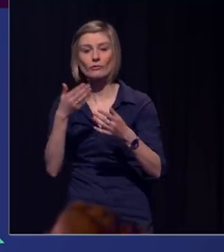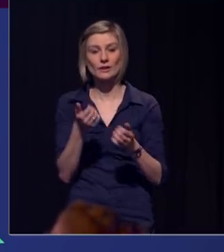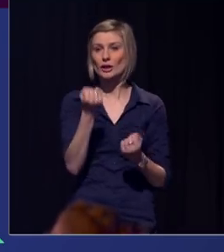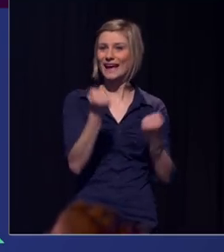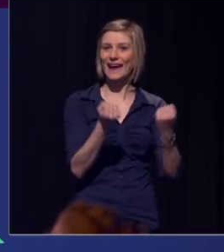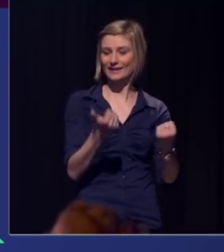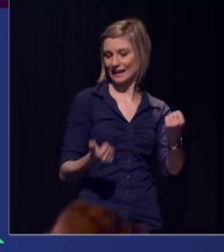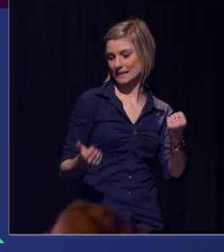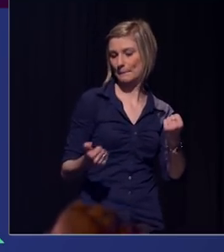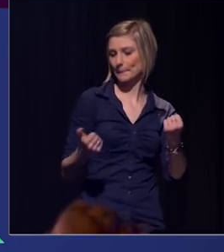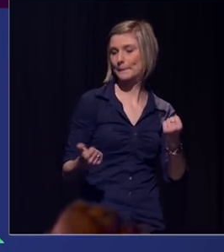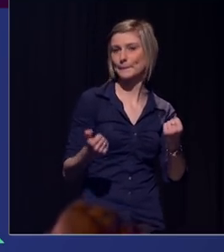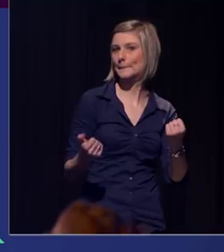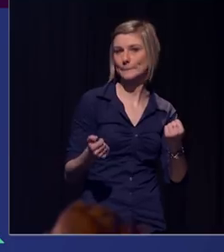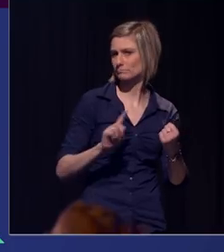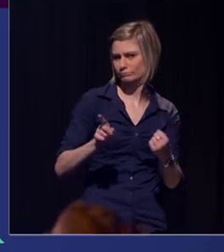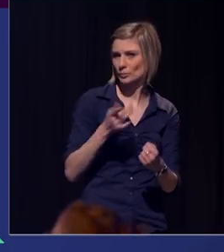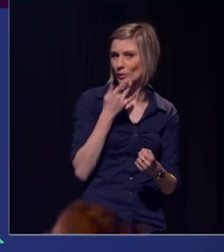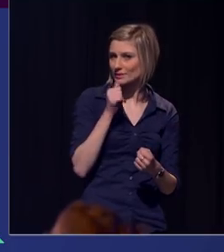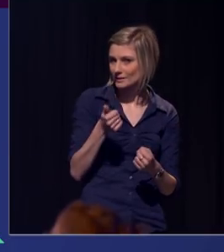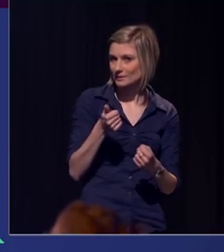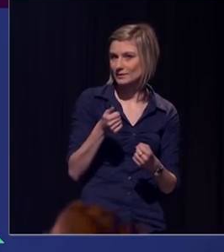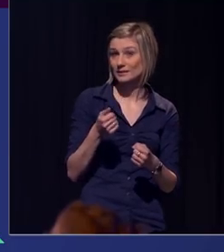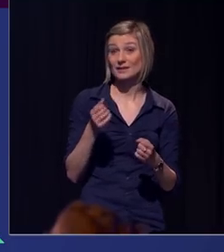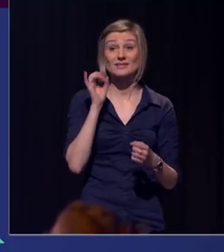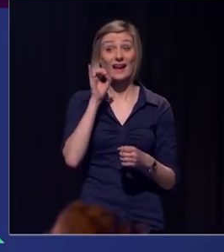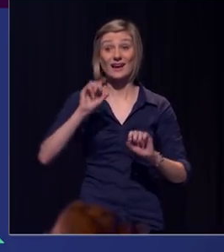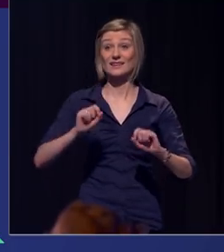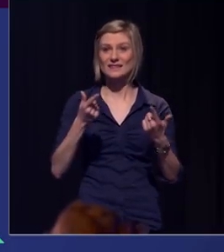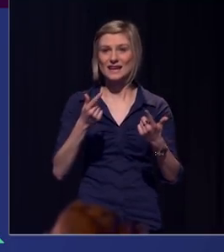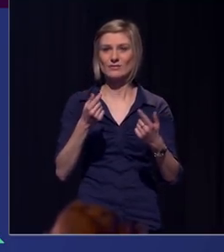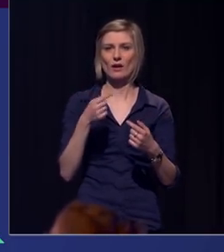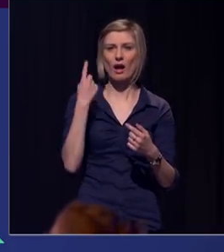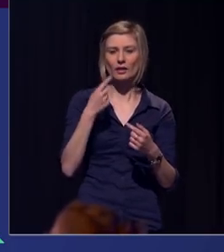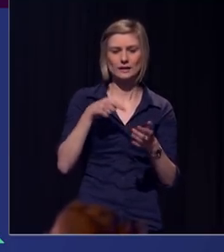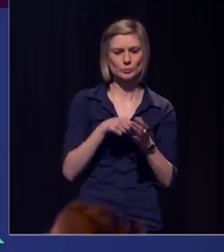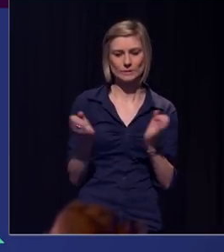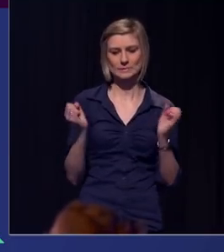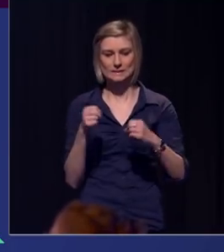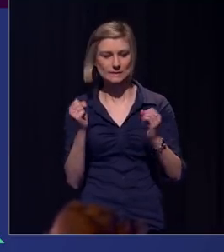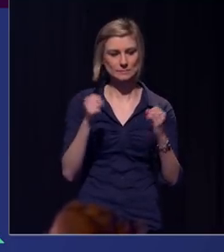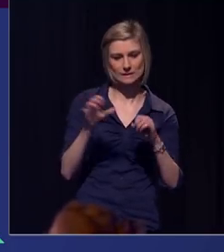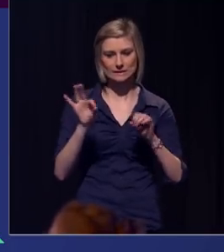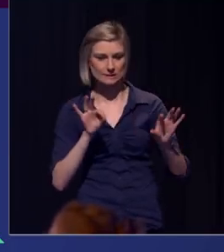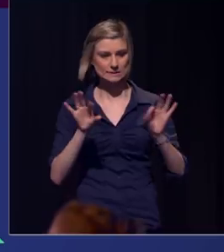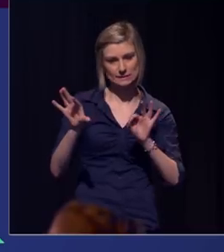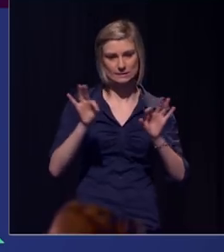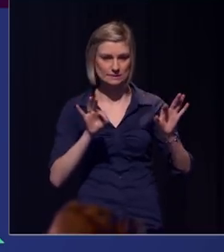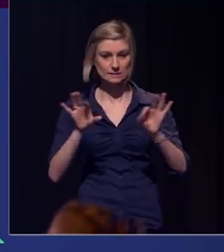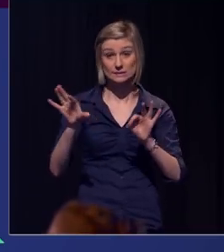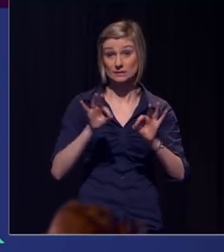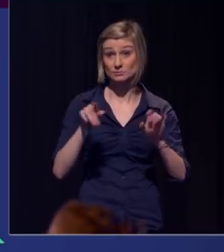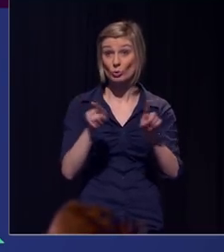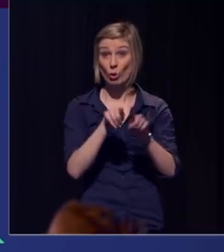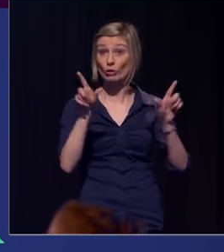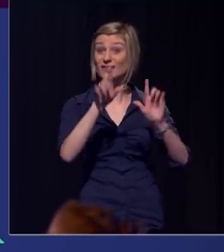Eigenlijk is ons dagelijks leven doordrongen van keuzes waarbij we zelfcontrole gebruiken. We maken er zelfs televisieprogramma's over.